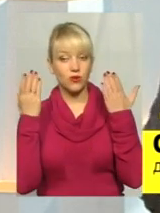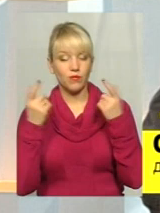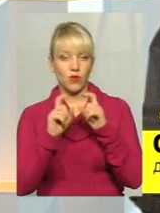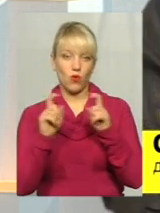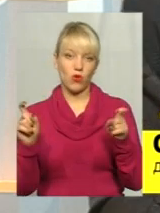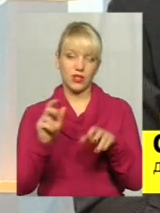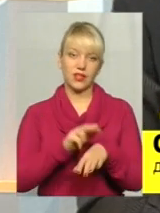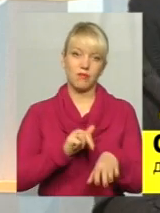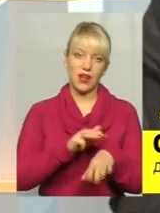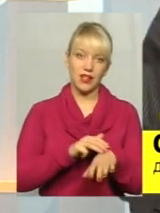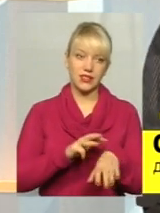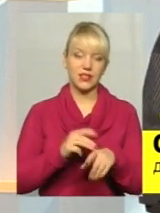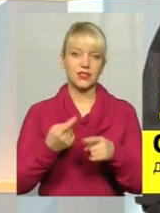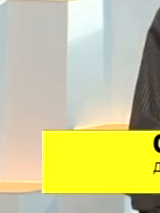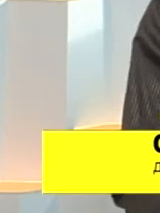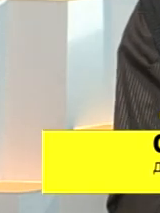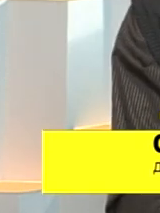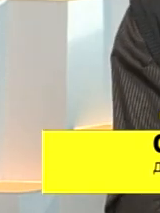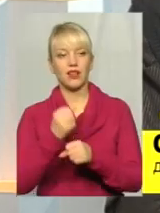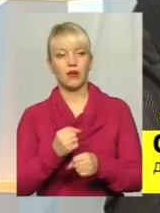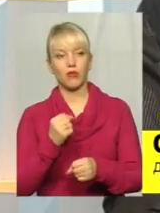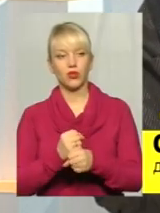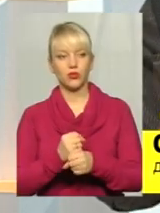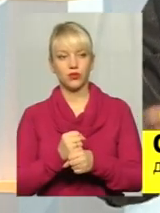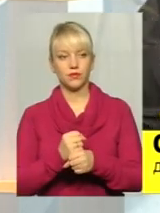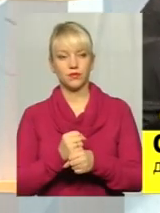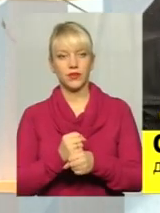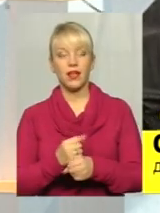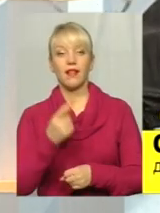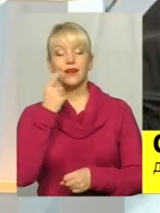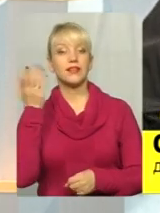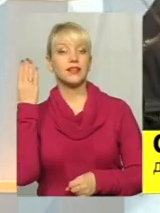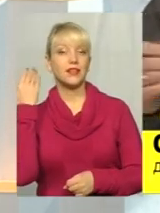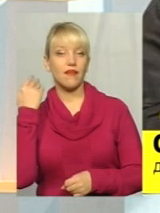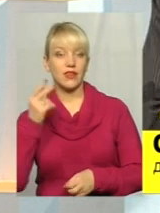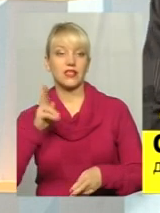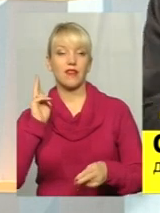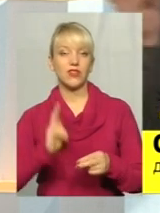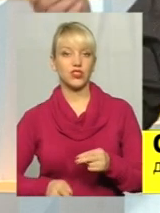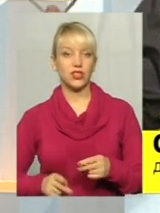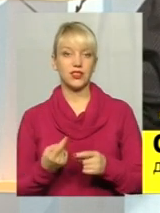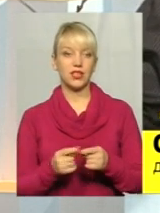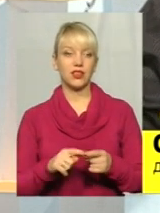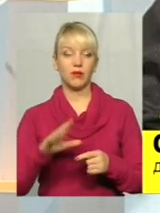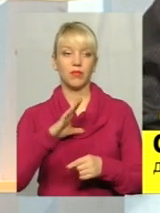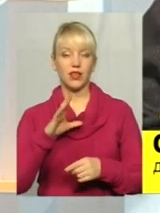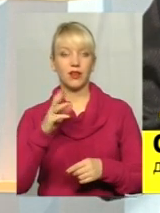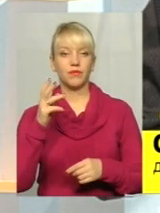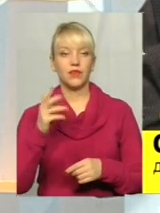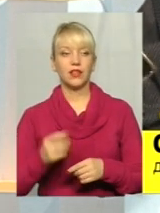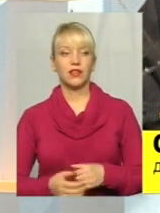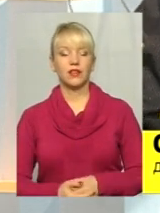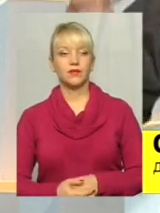милиції з цим почти не працюють. От, недавно завершилось, це було в Хмельницьк-Лифті,